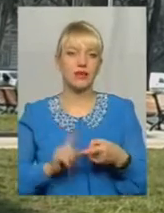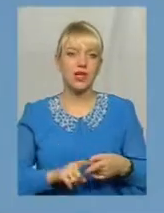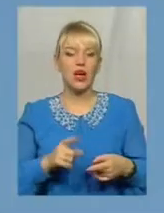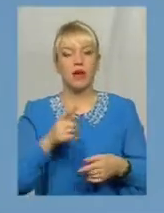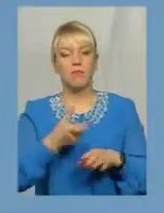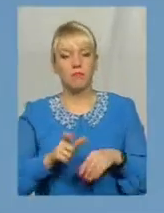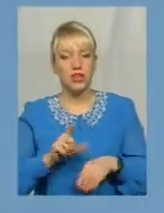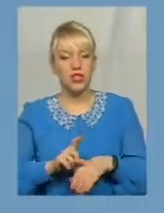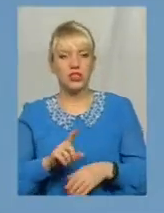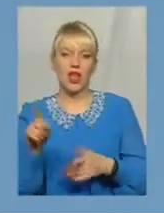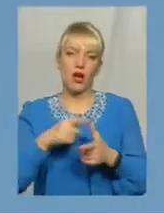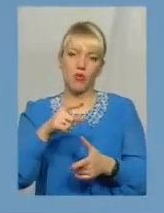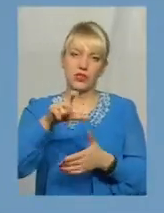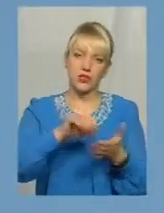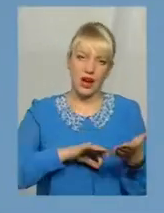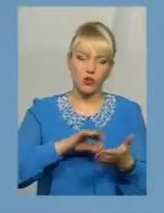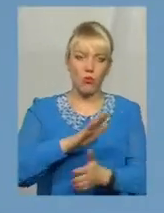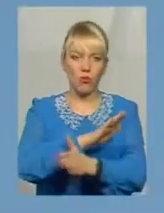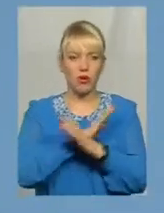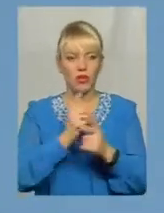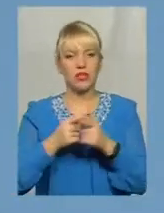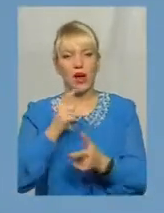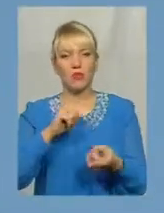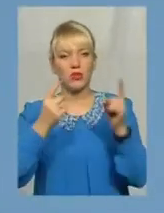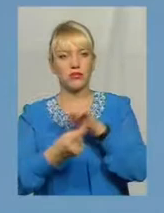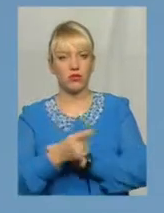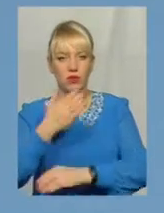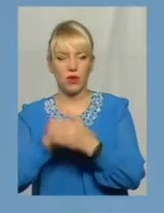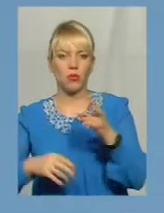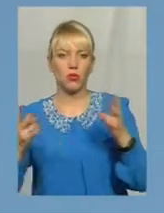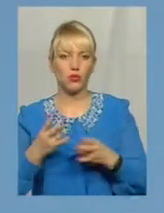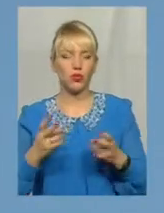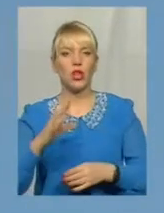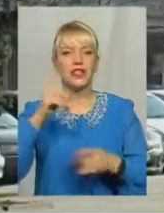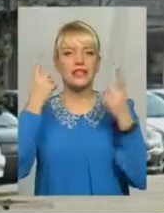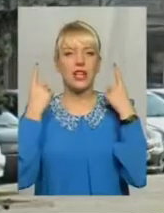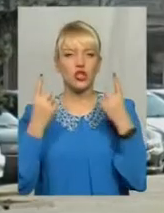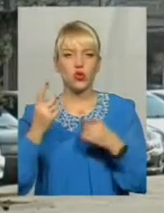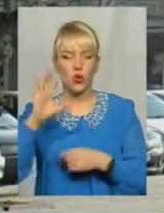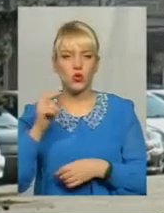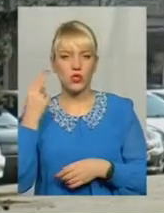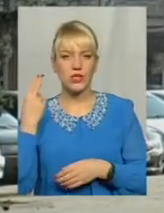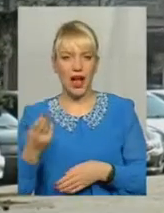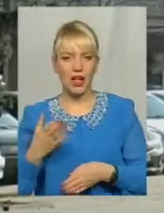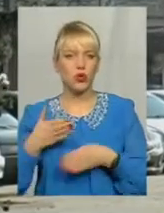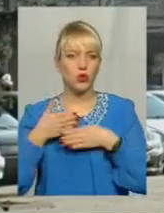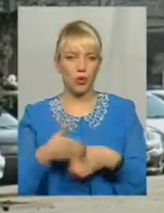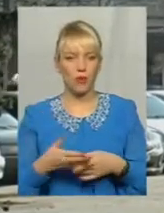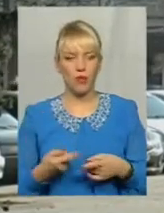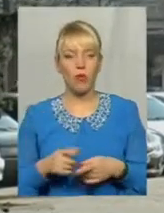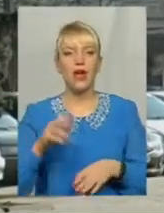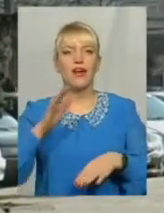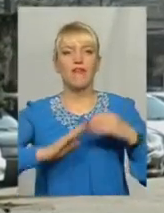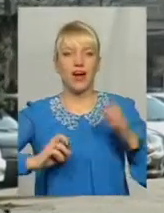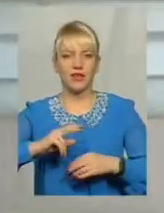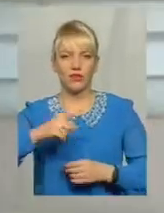або ж стають інвалідами та потребують значної соціальної допомоги Між тим фахівці ВООЗ підкреслюють, майже